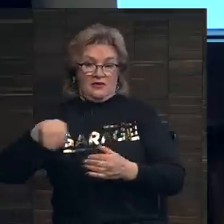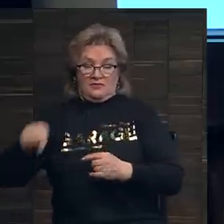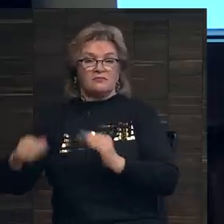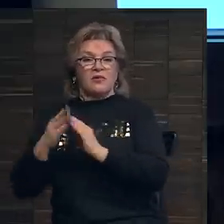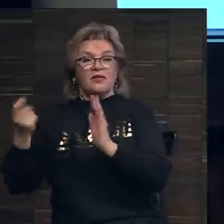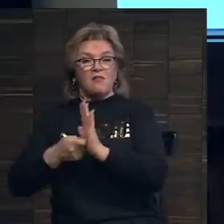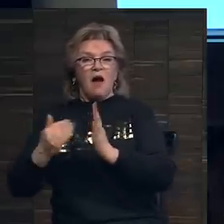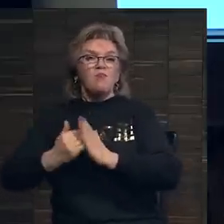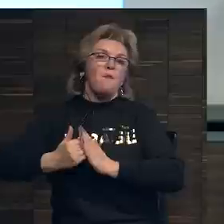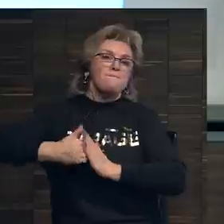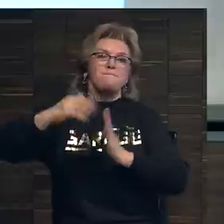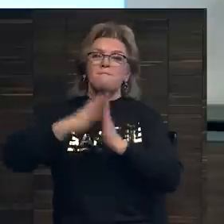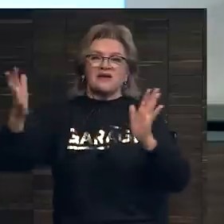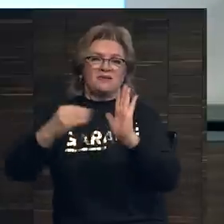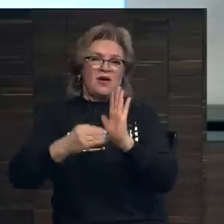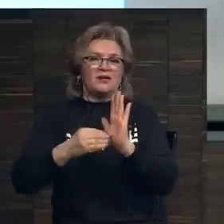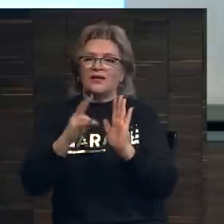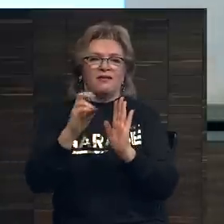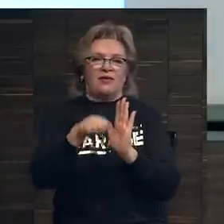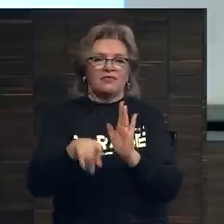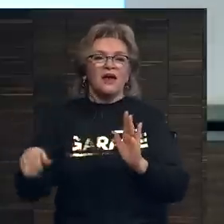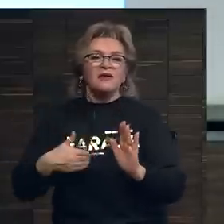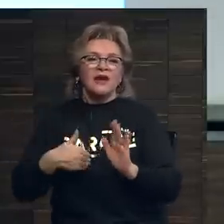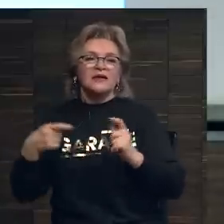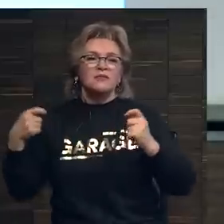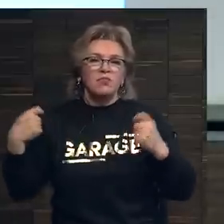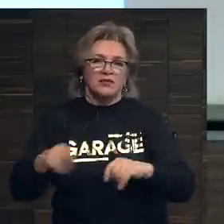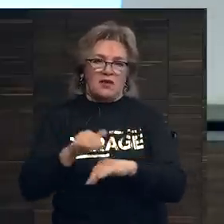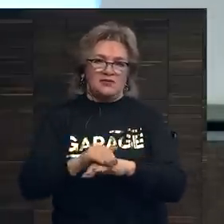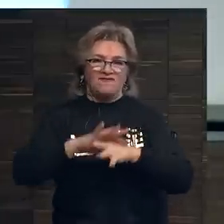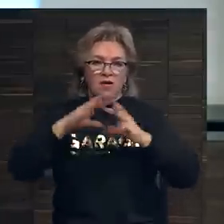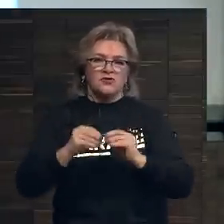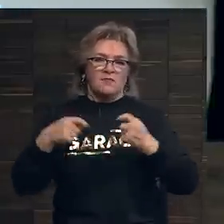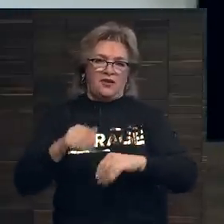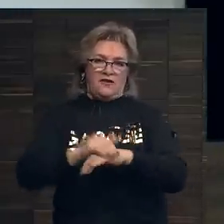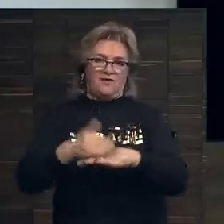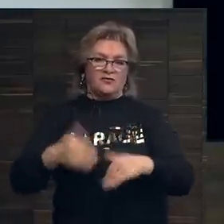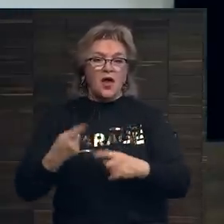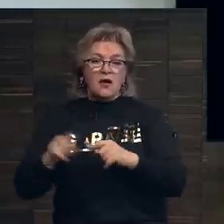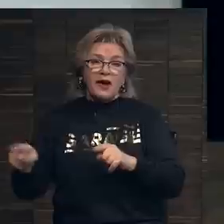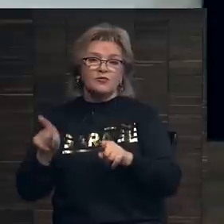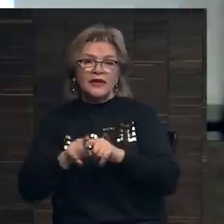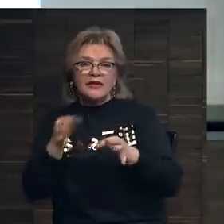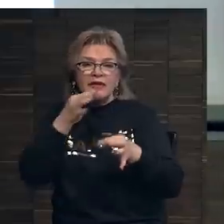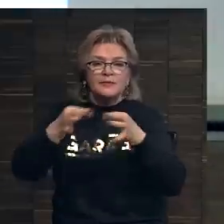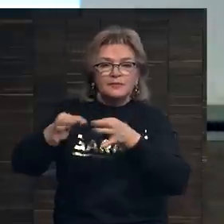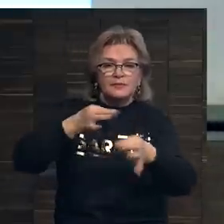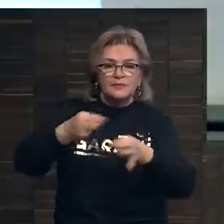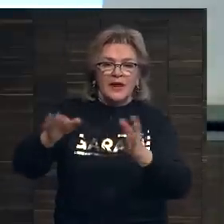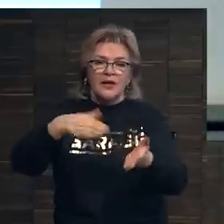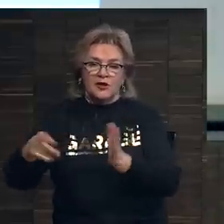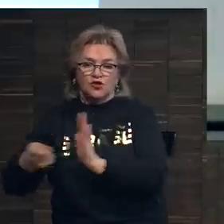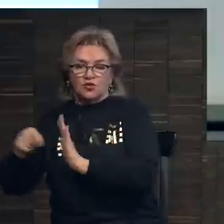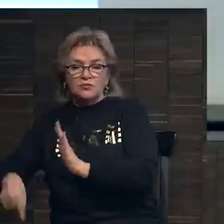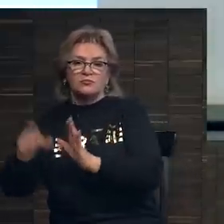продавать по максимальной оценке? Нет, потому что они хотят продать работу вообще, и поэтому могут идти такие переговоры между продавцом и